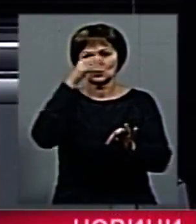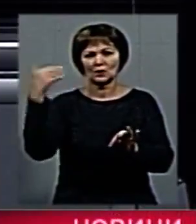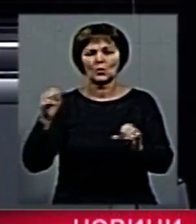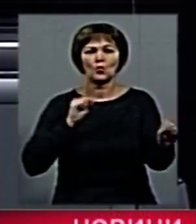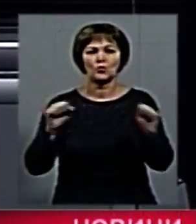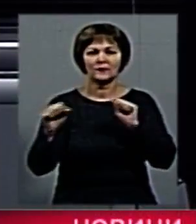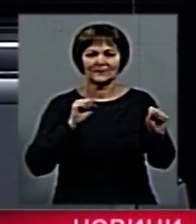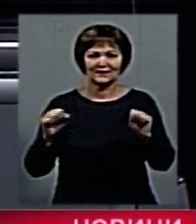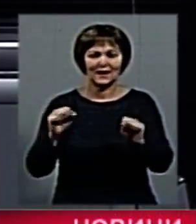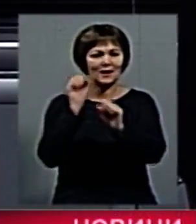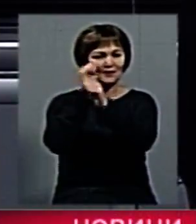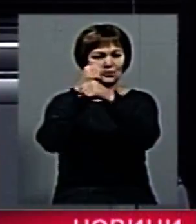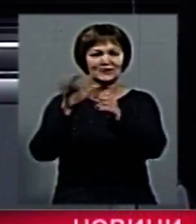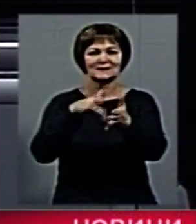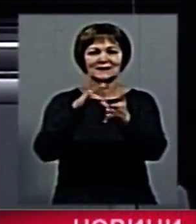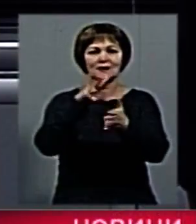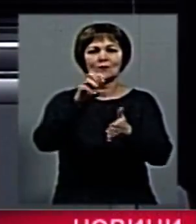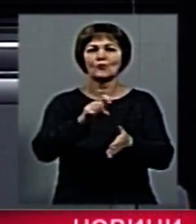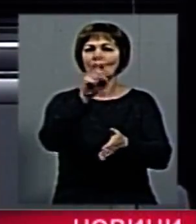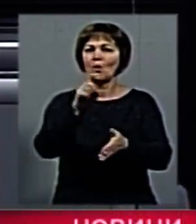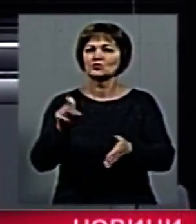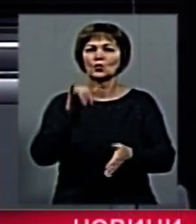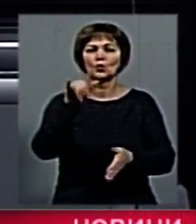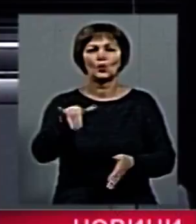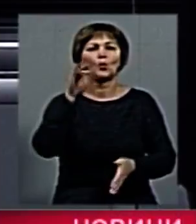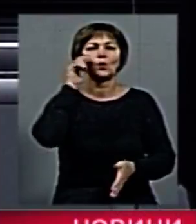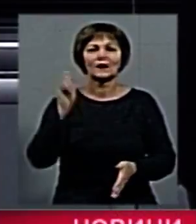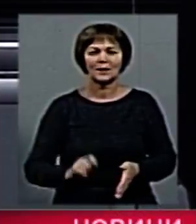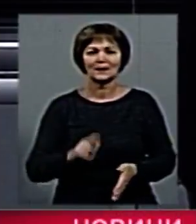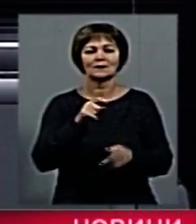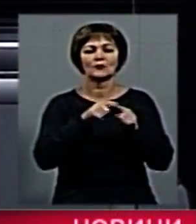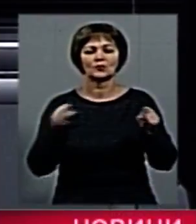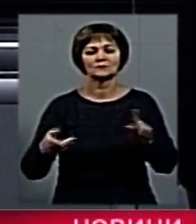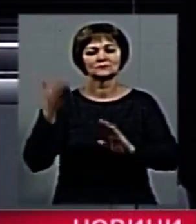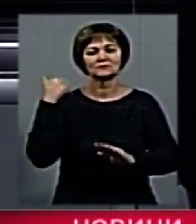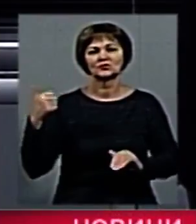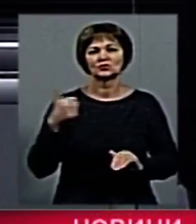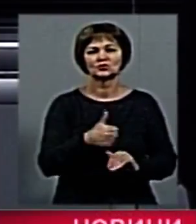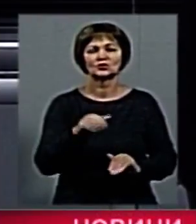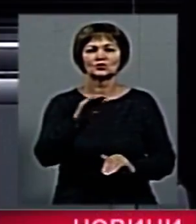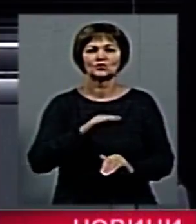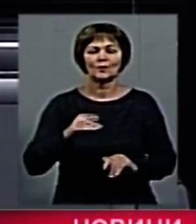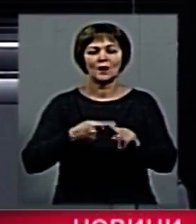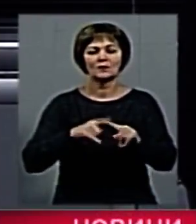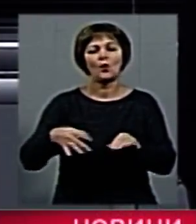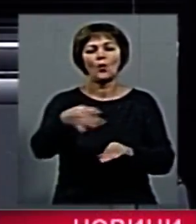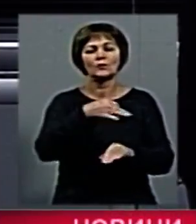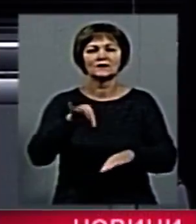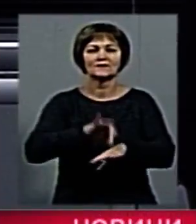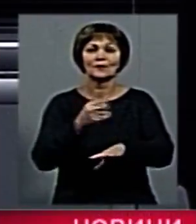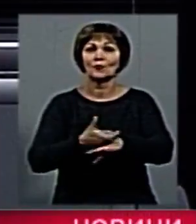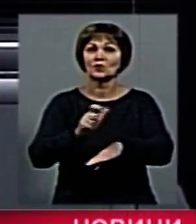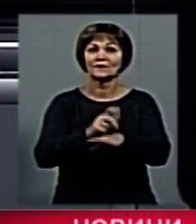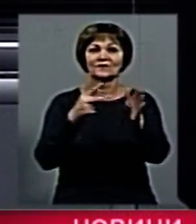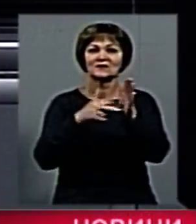лабораторний центр МОЗ України на грип та гервиї впродовж минулого тижня в області захворіло понад 8 тисяч